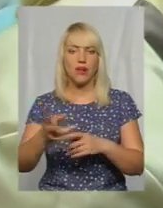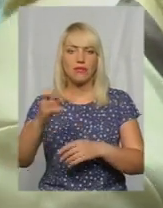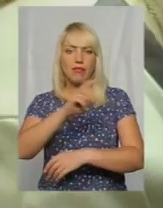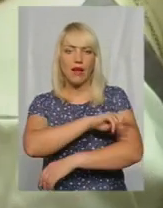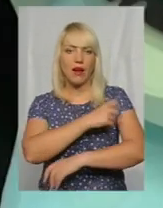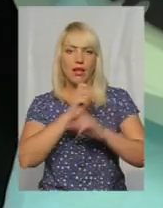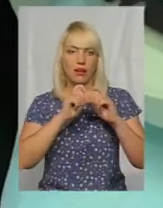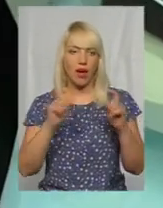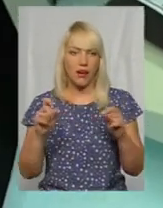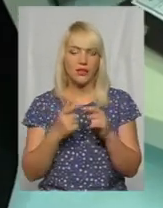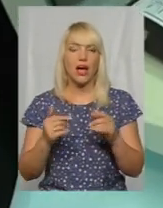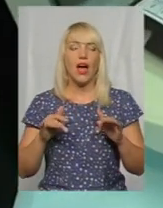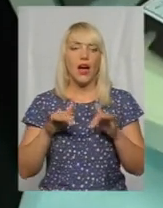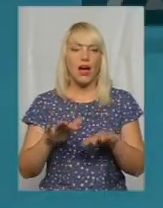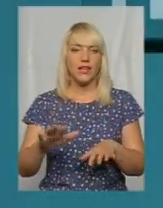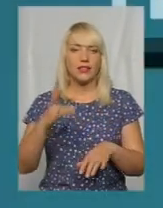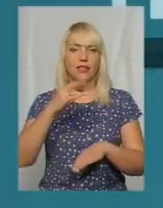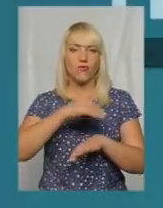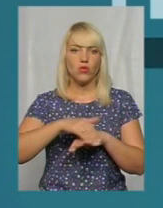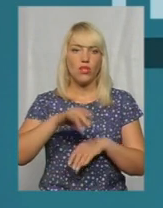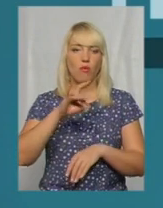Проскурівській сьогодні тривала 5 годин.